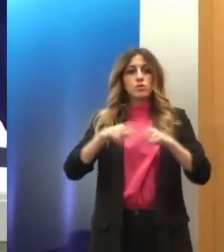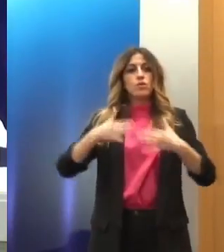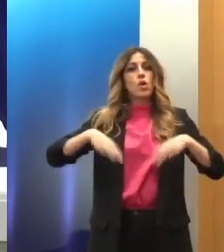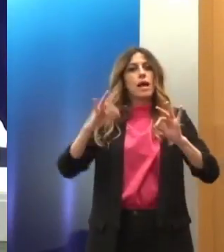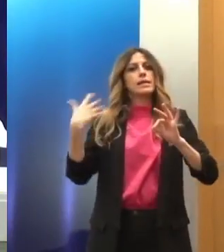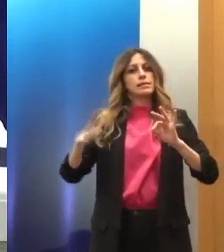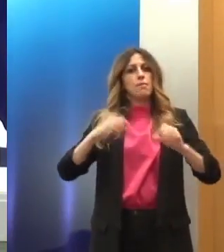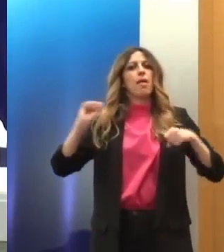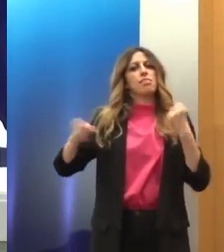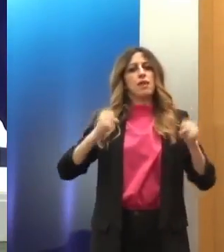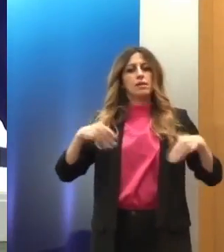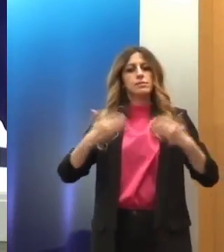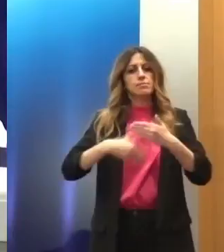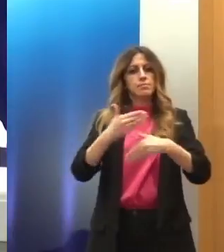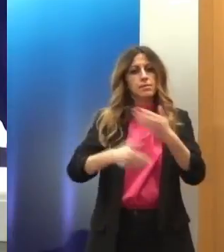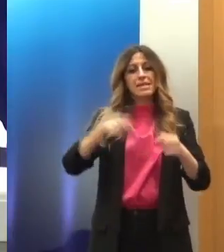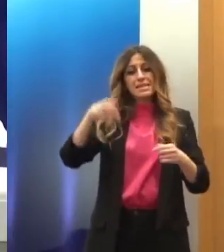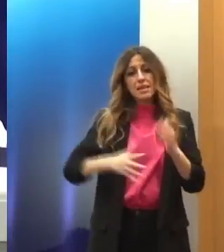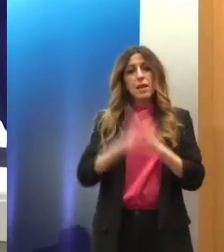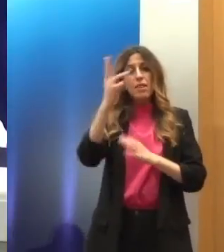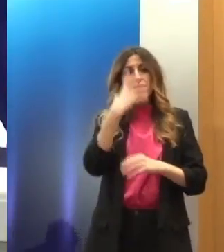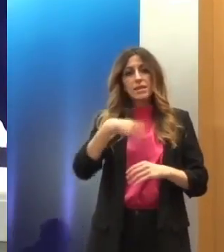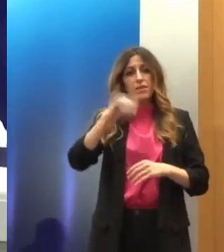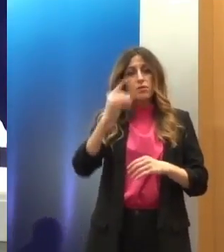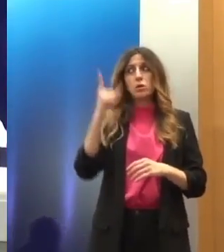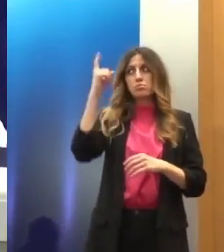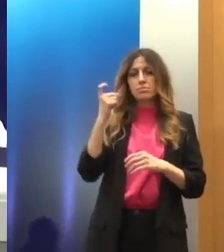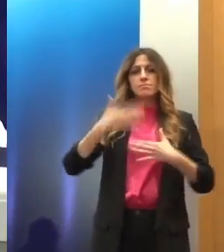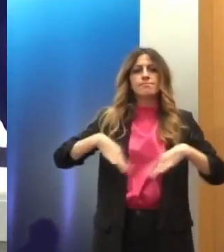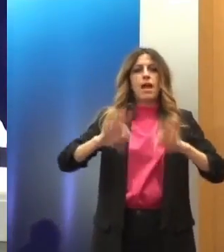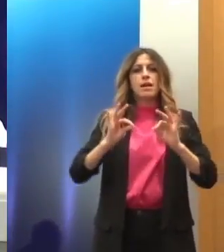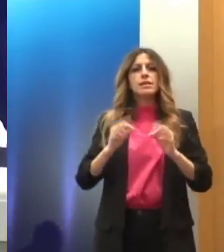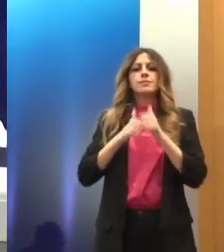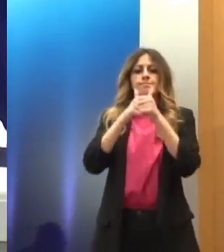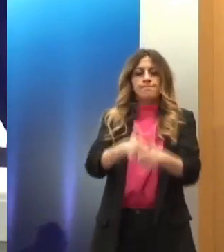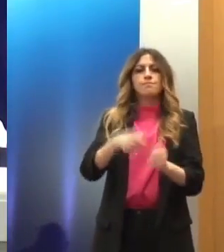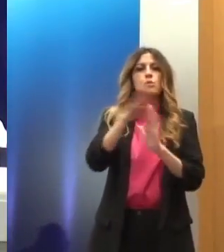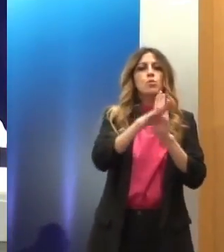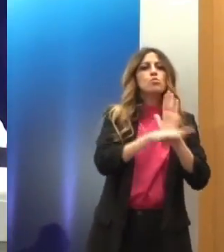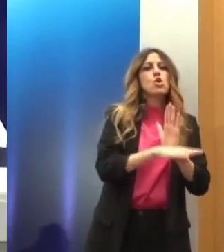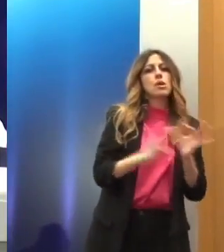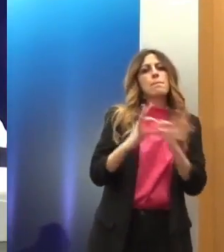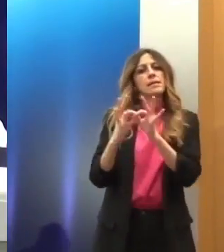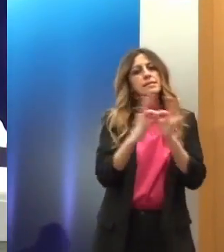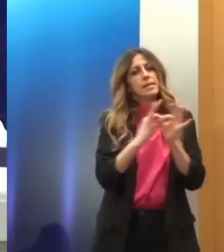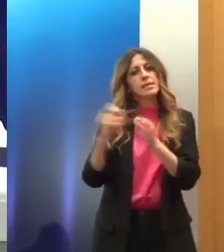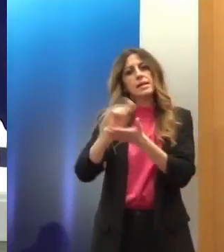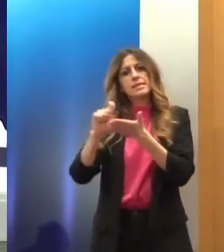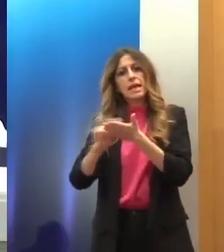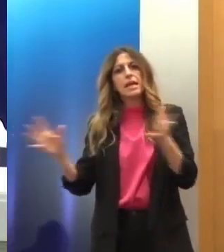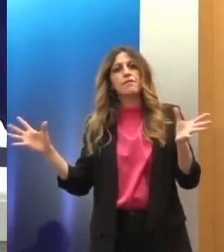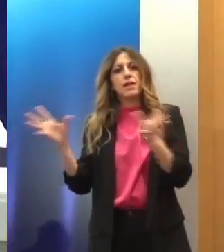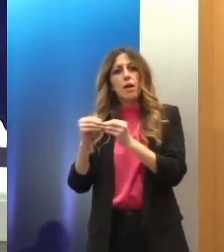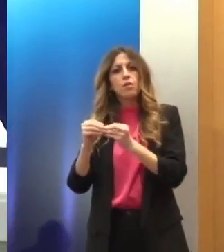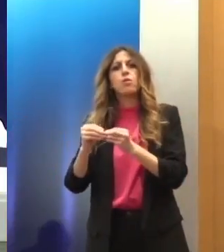Υπουργείο Δικαιοσύνης από σήμερα, 13 Φεβρουαρίου, ξεκινά την υλοποίηση ενός προγράμματος σε συνεργασία με το Γραφείο Δημοκρατικών Θεσμών και